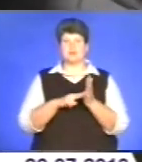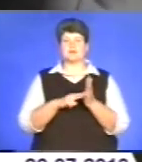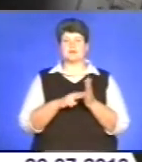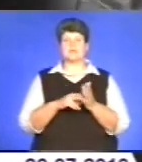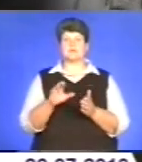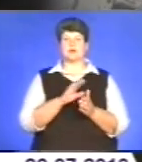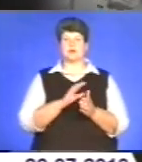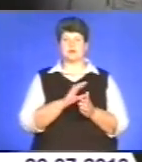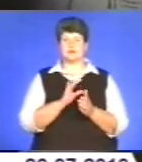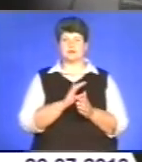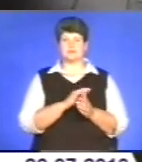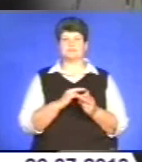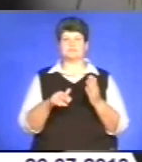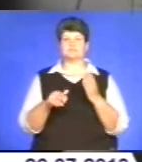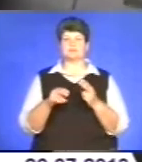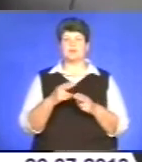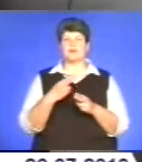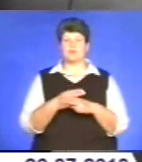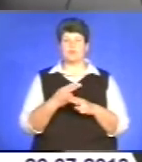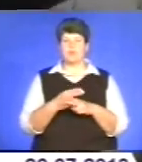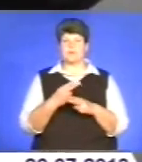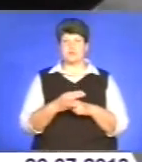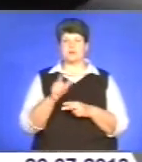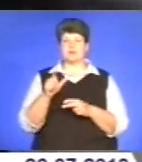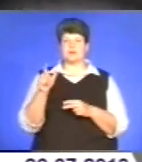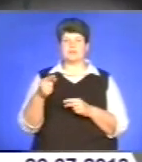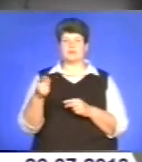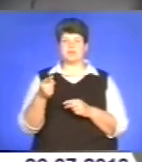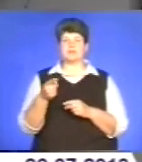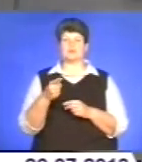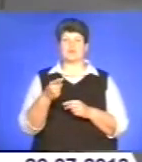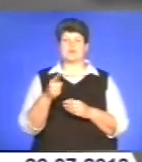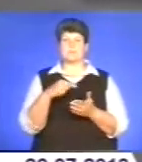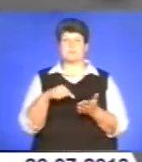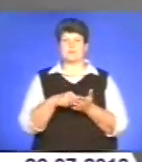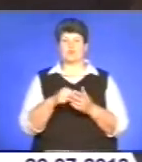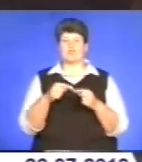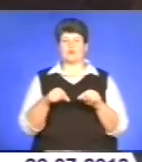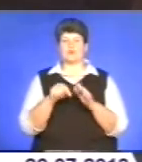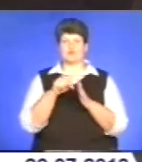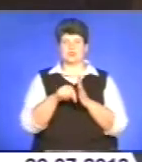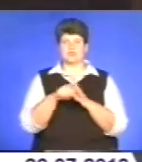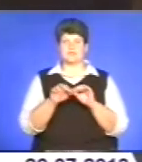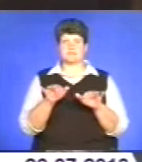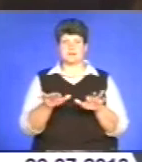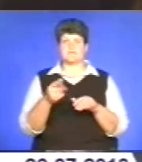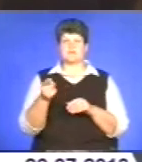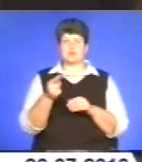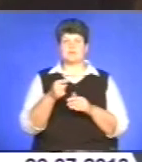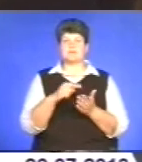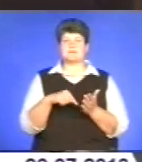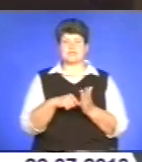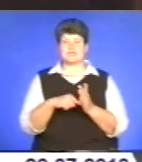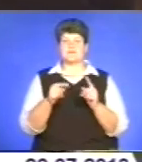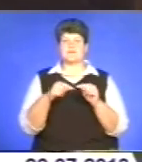співробітники сектору Державної служби боротьби з економічною злочинністю Тернопільського міського відділу внутрішніх справ. В Тернопільський міський відділ звернувся